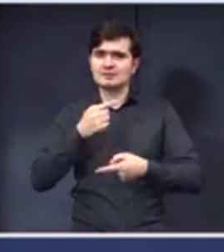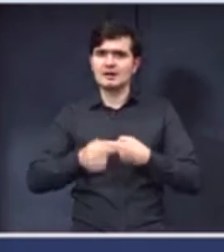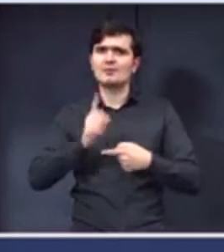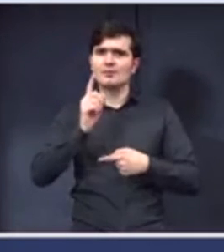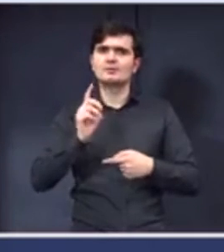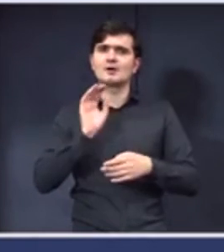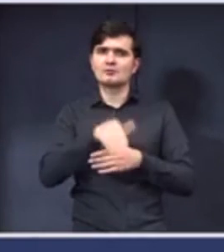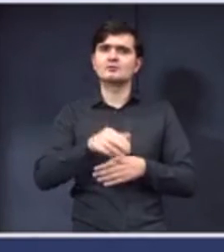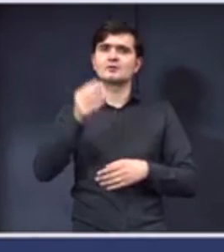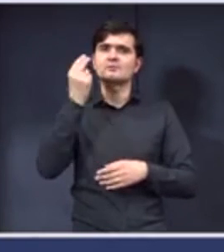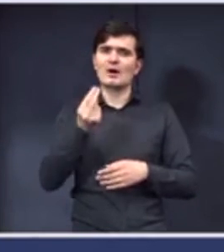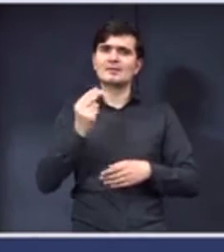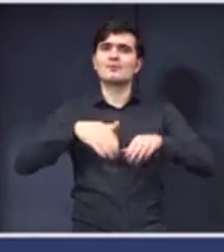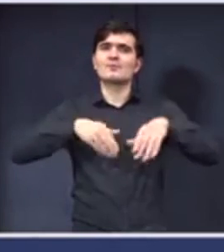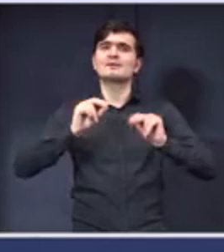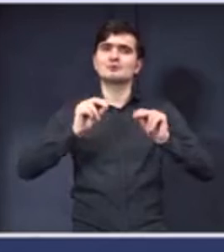fi un foarte bun ministru al educației.